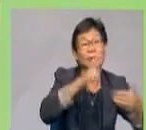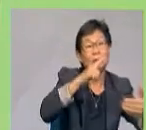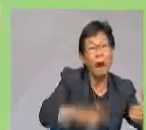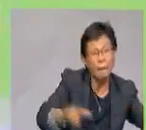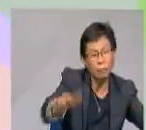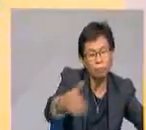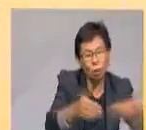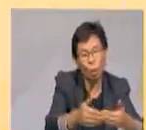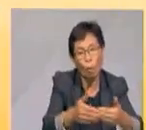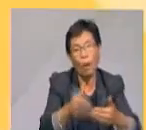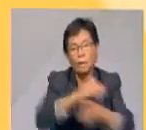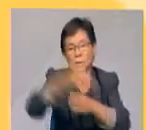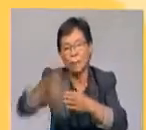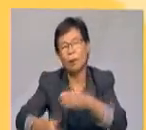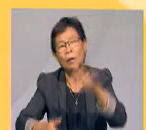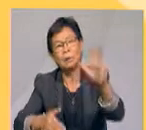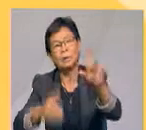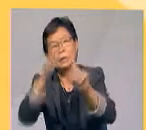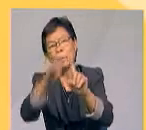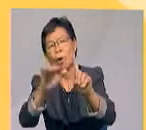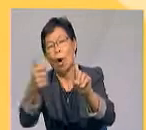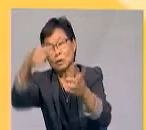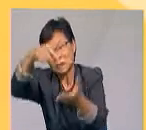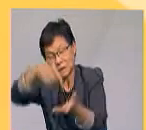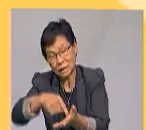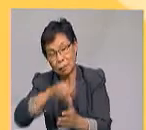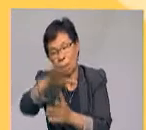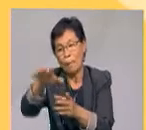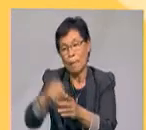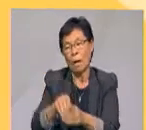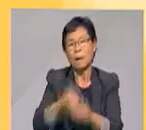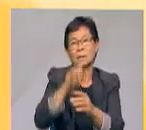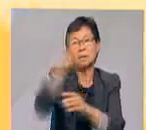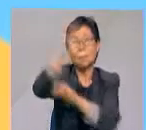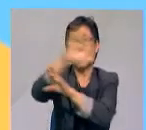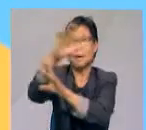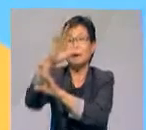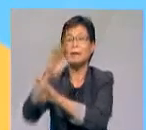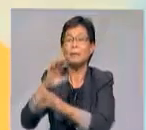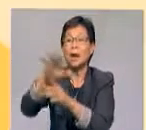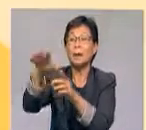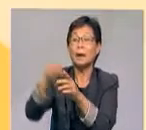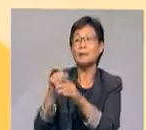fasa terakhir akan tamat pada 31 Oktober ini melibatkan Sabah dan Sarawak.